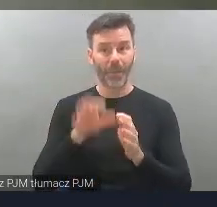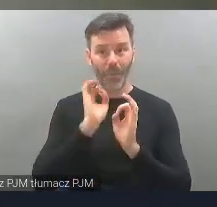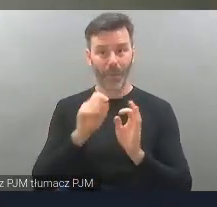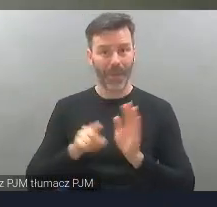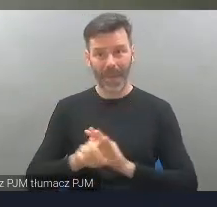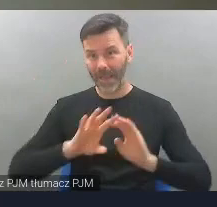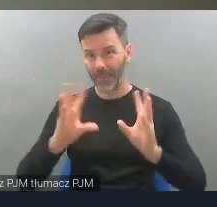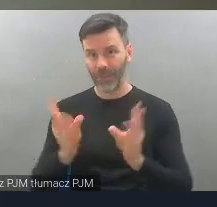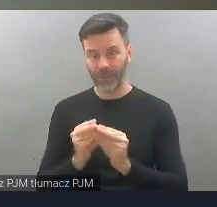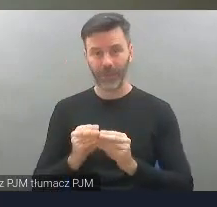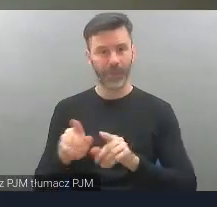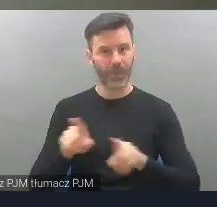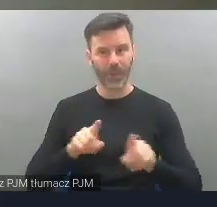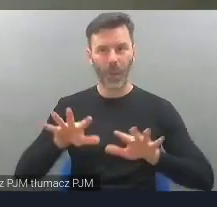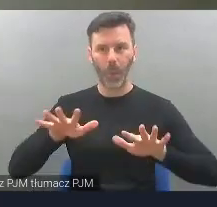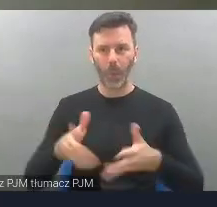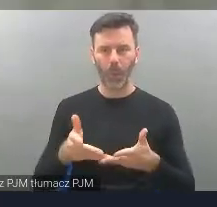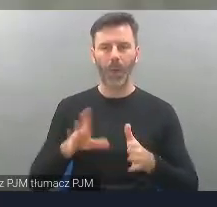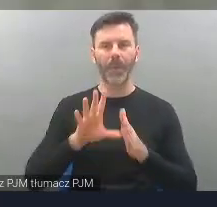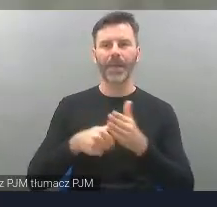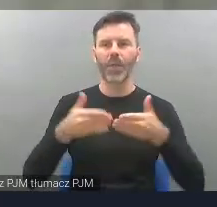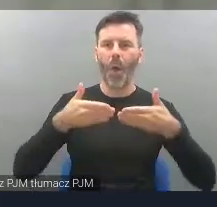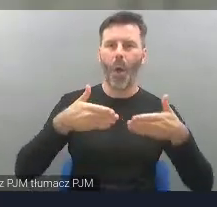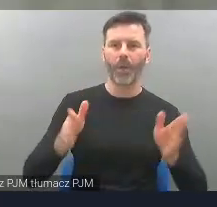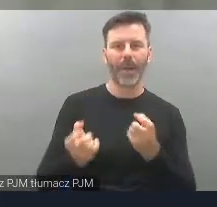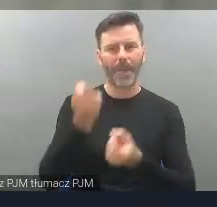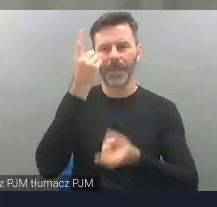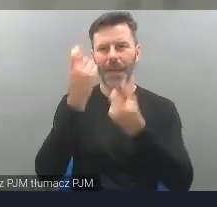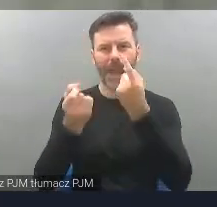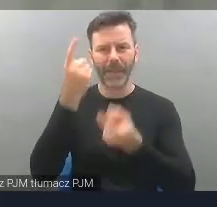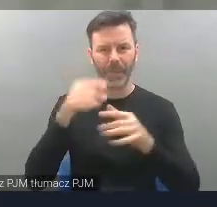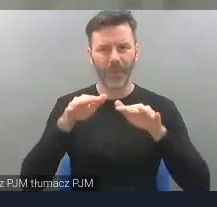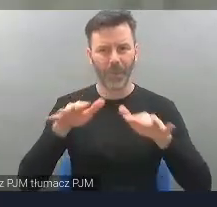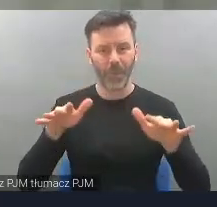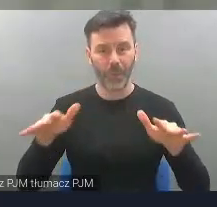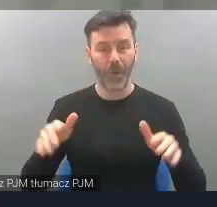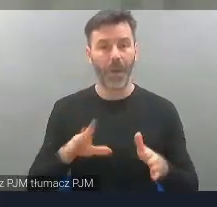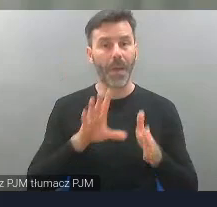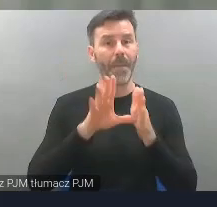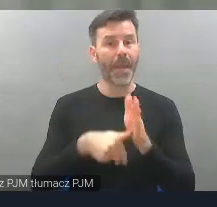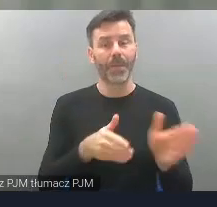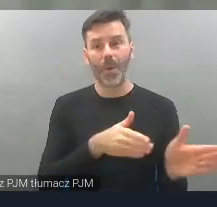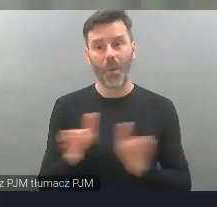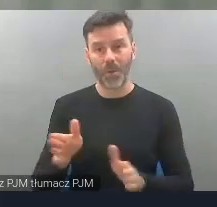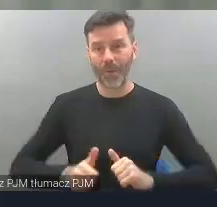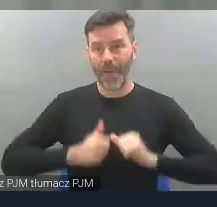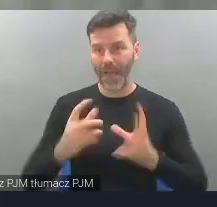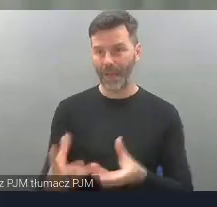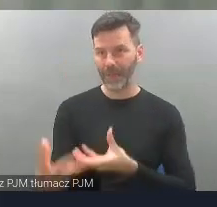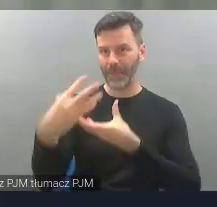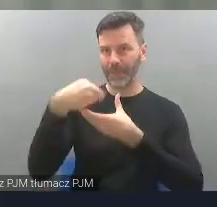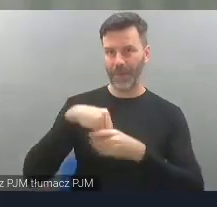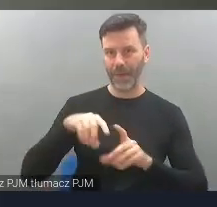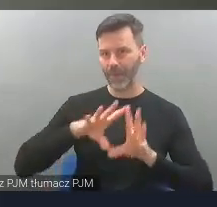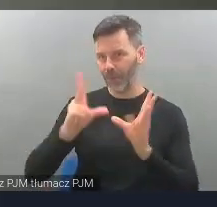które jest otwarte, kreatywne i gotowe na to, żeby przyjąć wszystkich, którzy tego